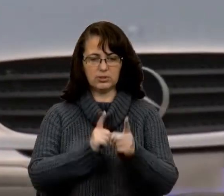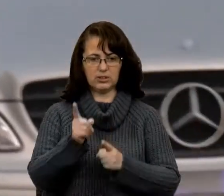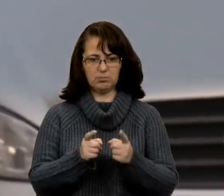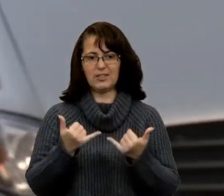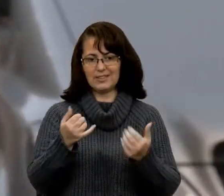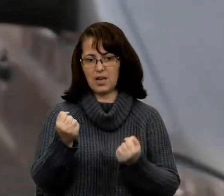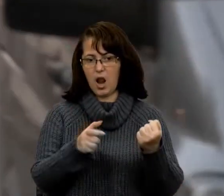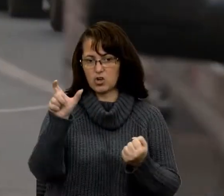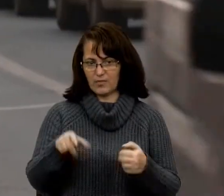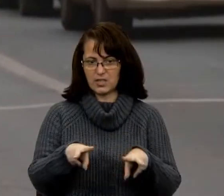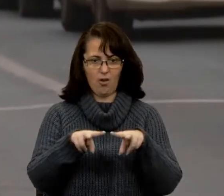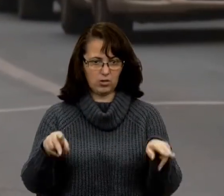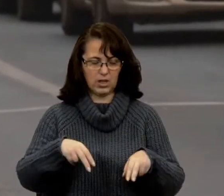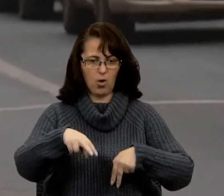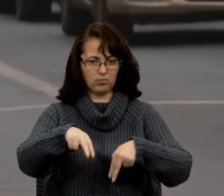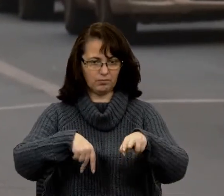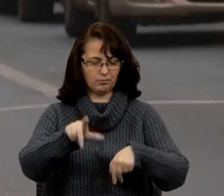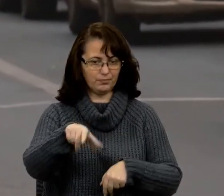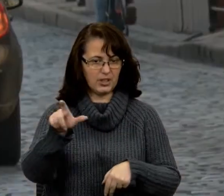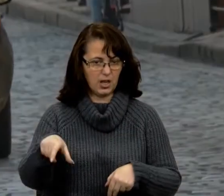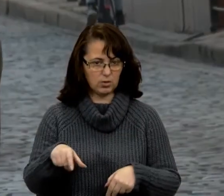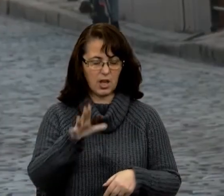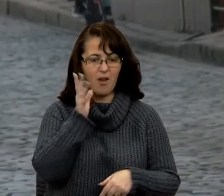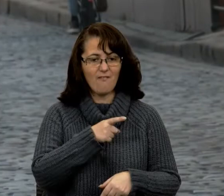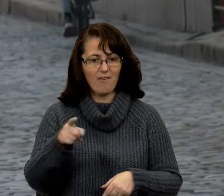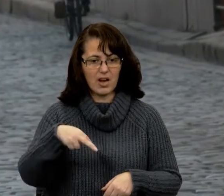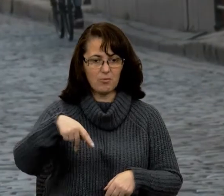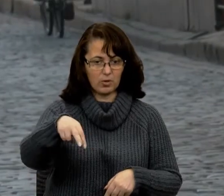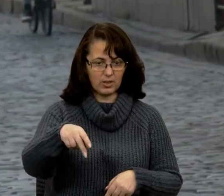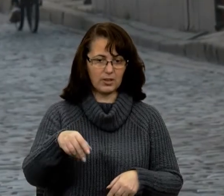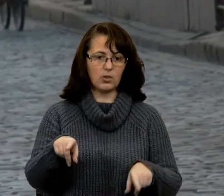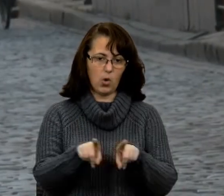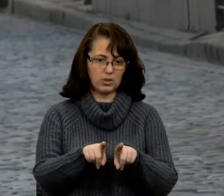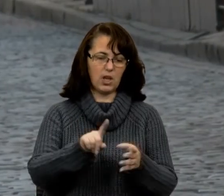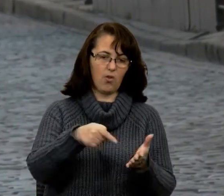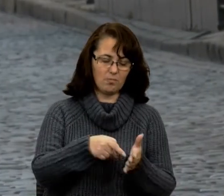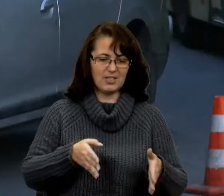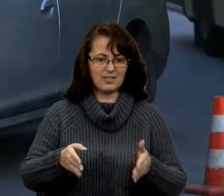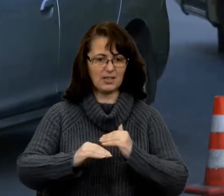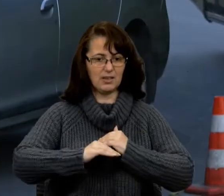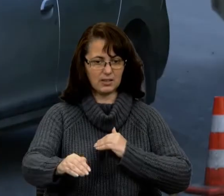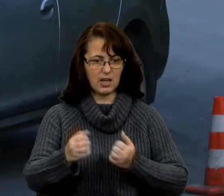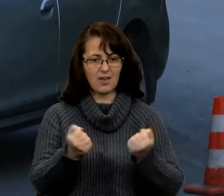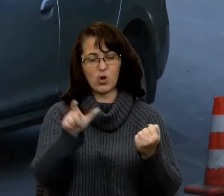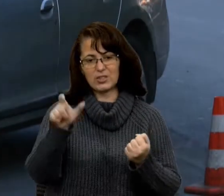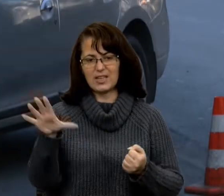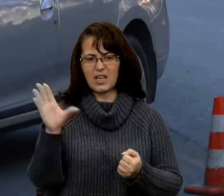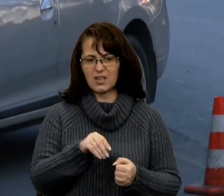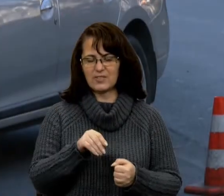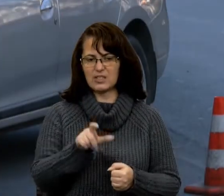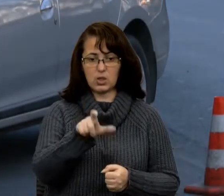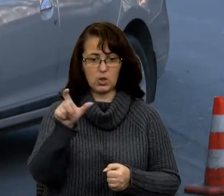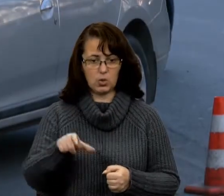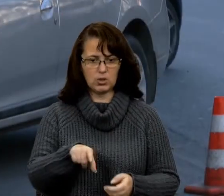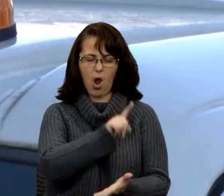шоферів, так і для пішоходів. Отож, під час пересування як трасою, так і містом водії, а також усі пасажири зобов